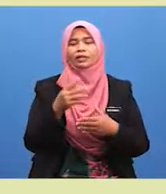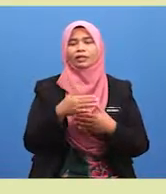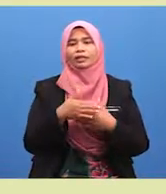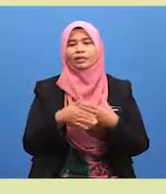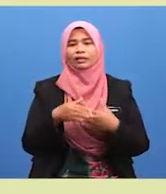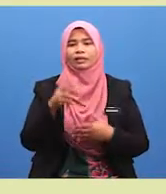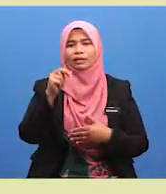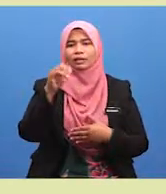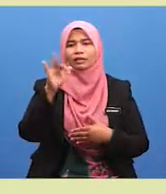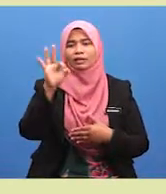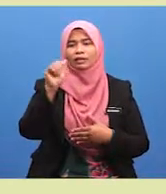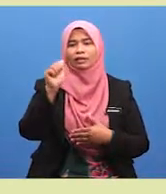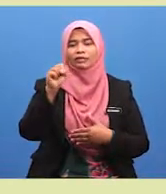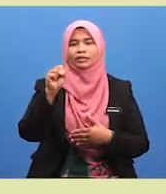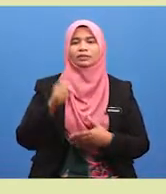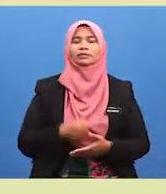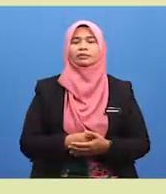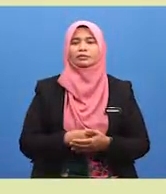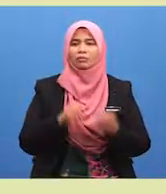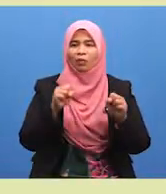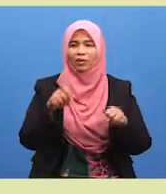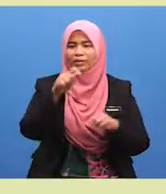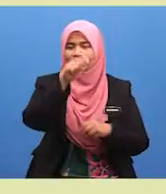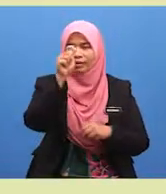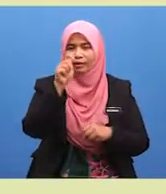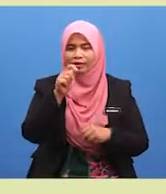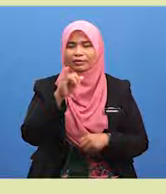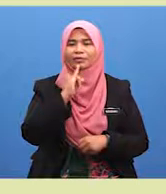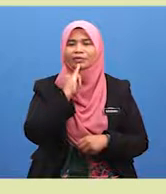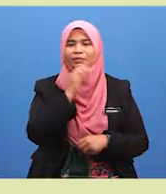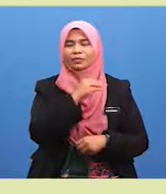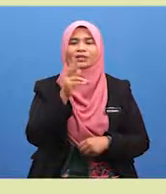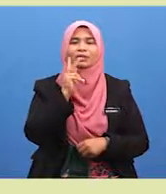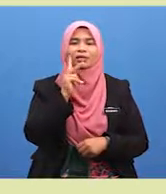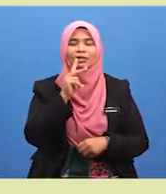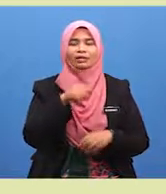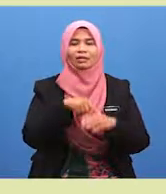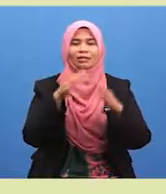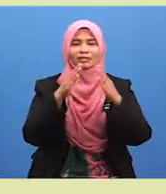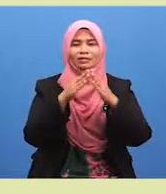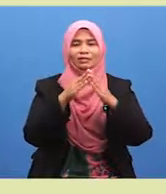Ketiganya, nifas. Boleh tanya ibu dan kakak di rumah.